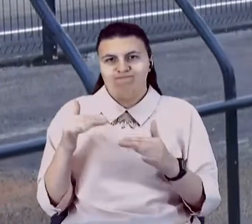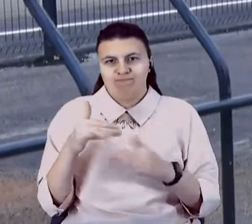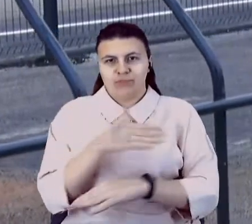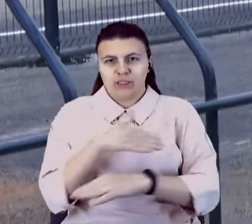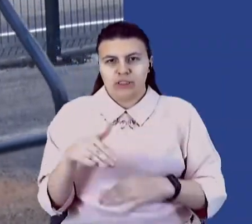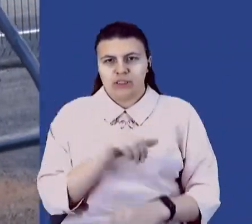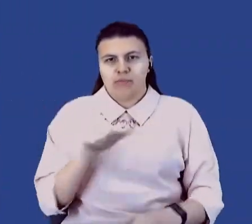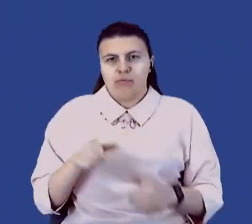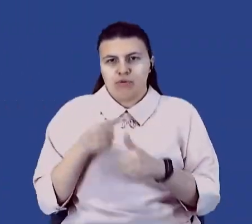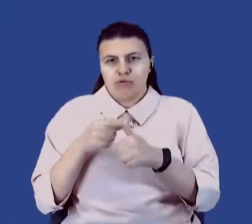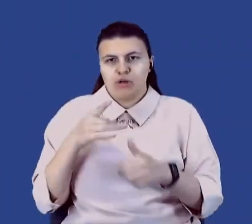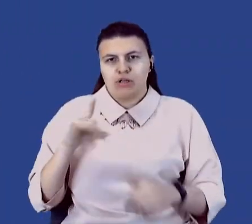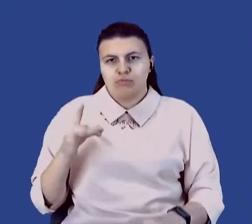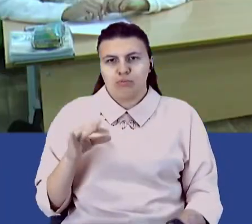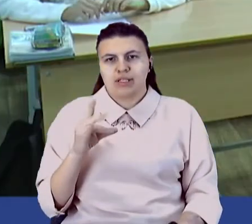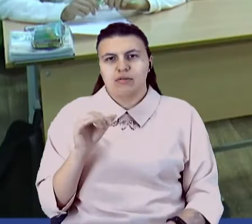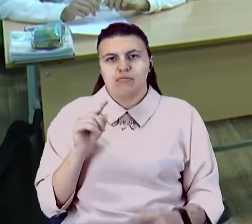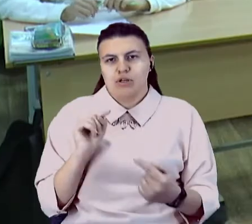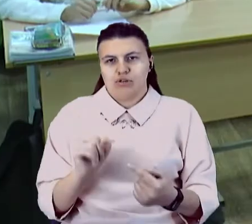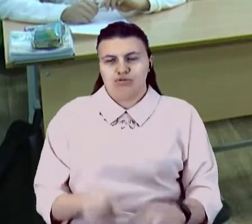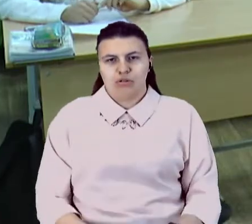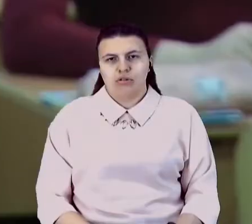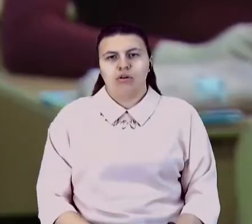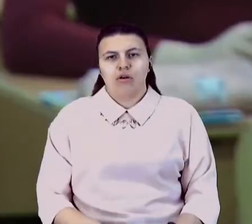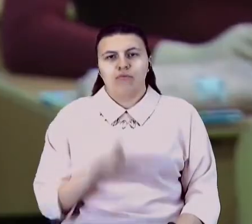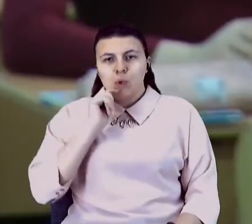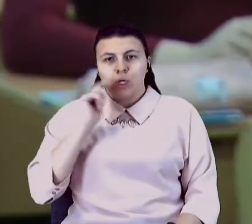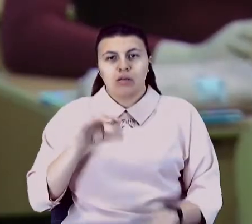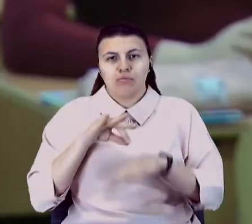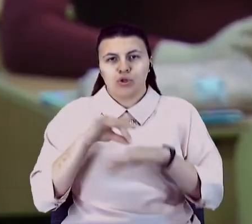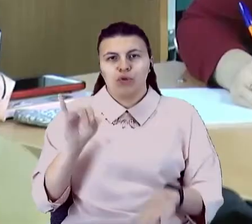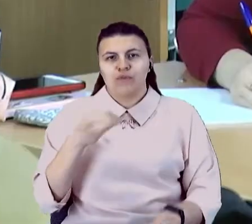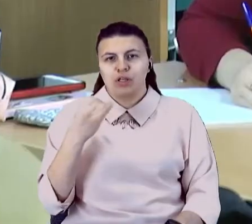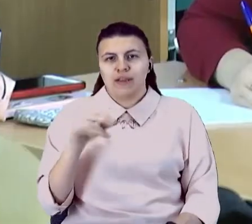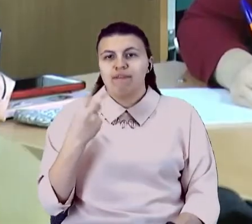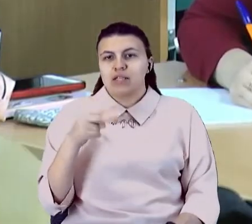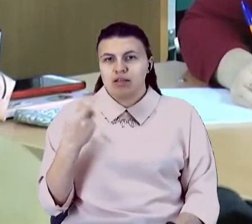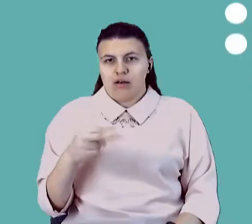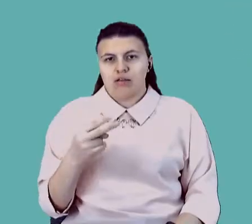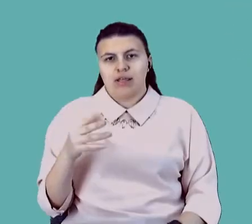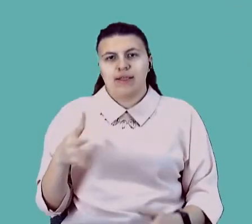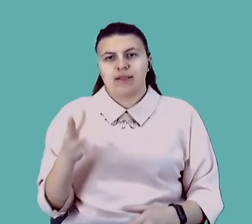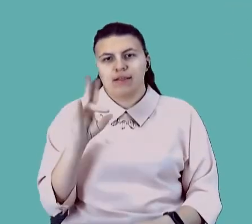республіки заперечують. В Україні пройшов 20-й ювілейний диктант національної єдності.